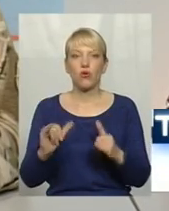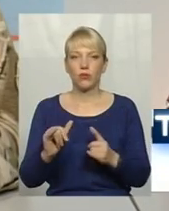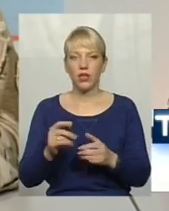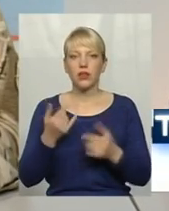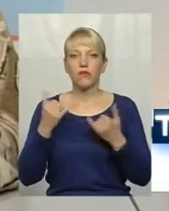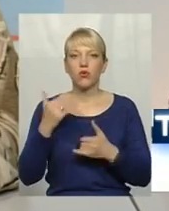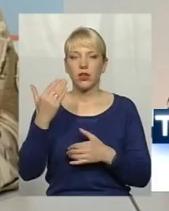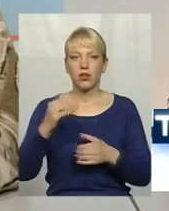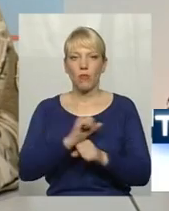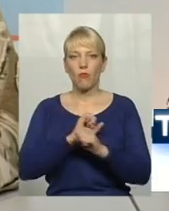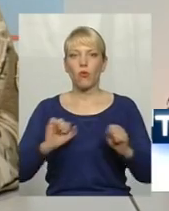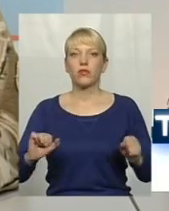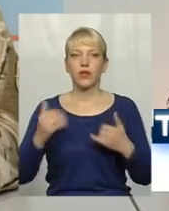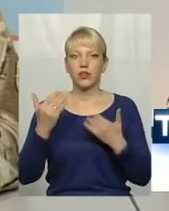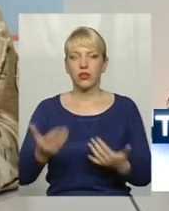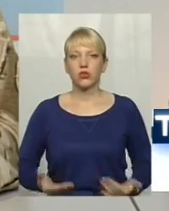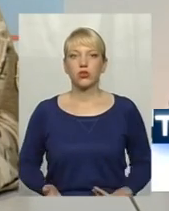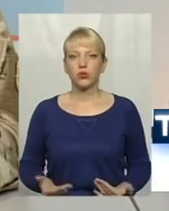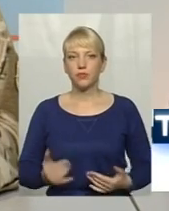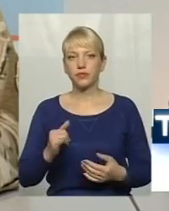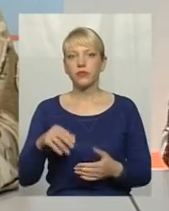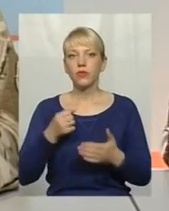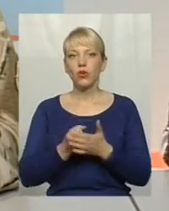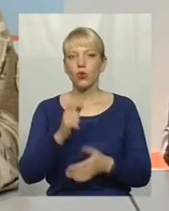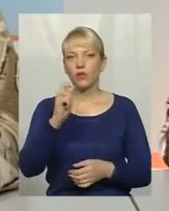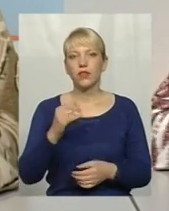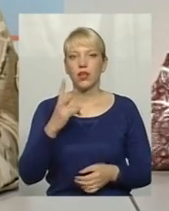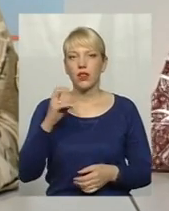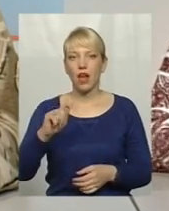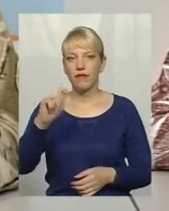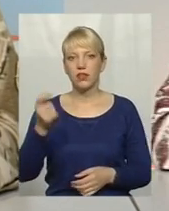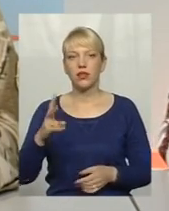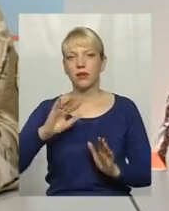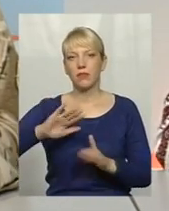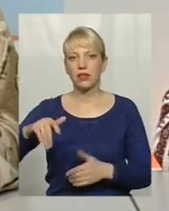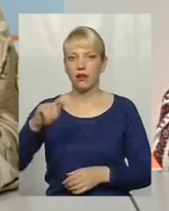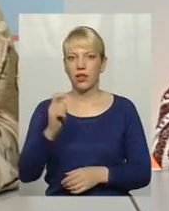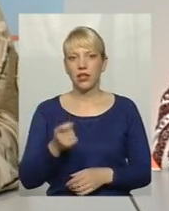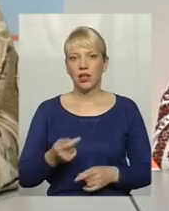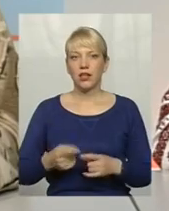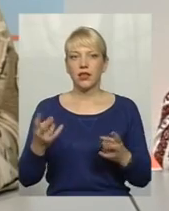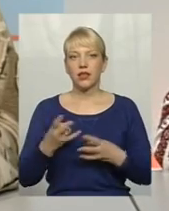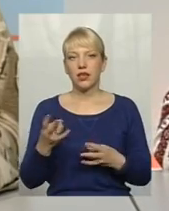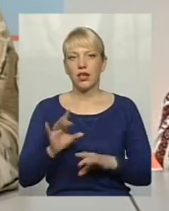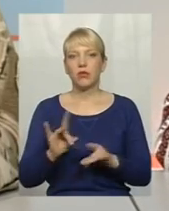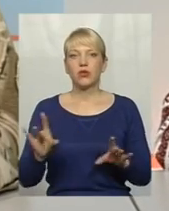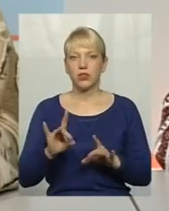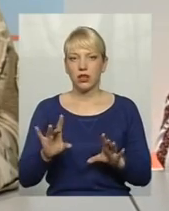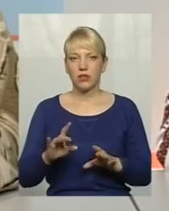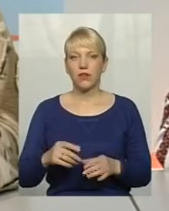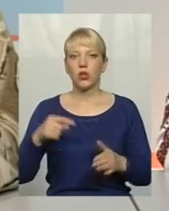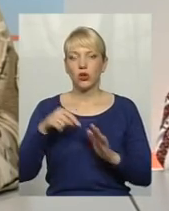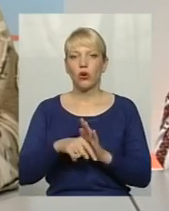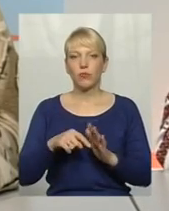їхніх подвигах, їхньому життю і до війни, і на війні, і вже після війни. Тобто треба розказувати, тобто